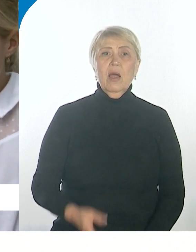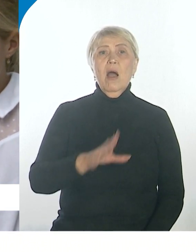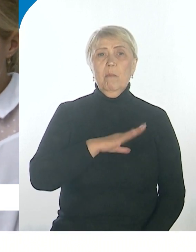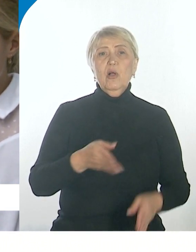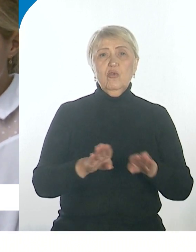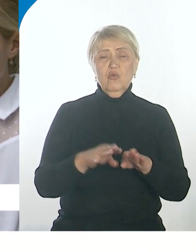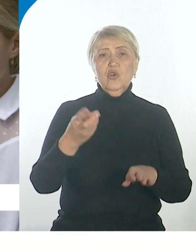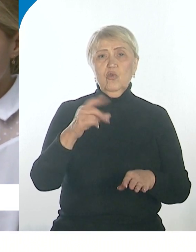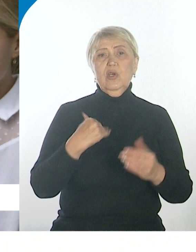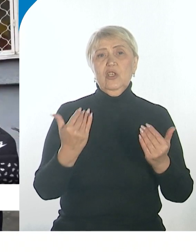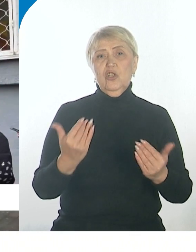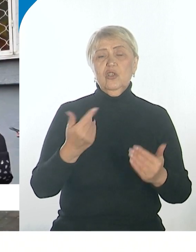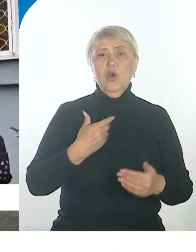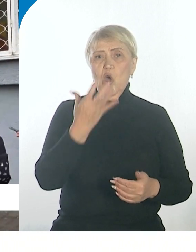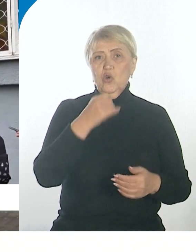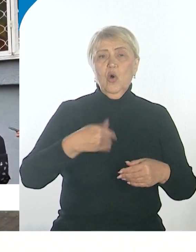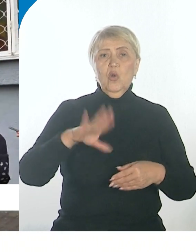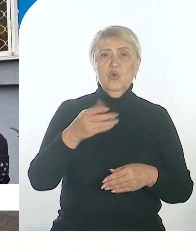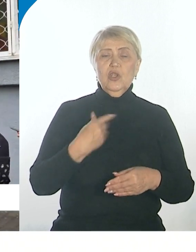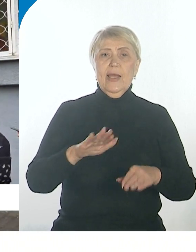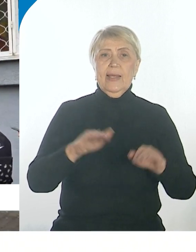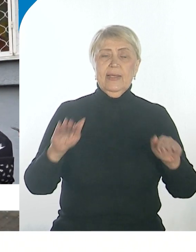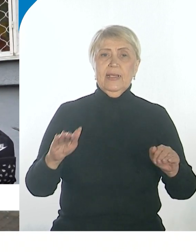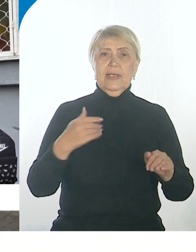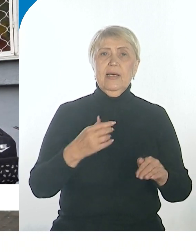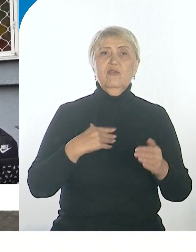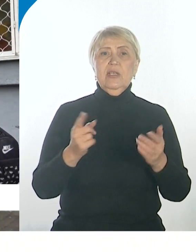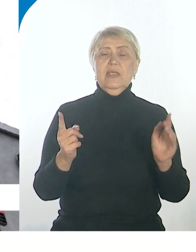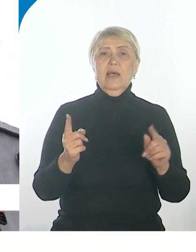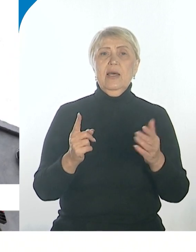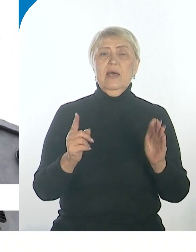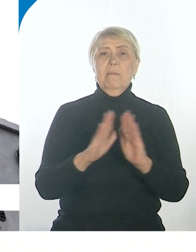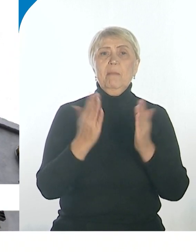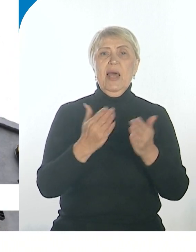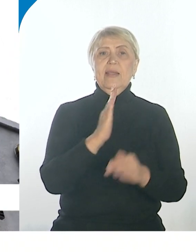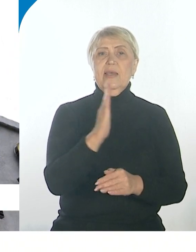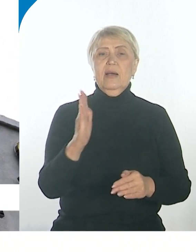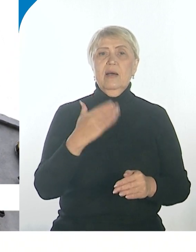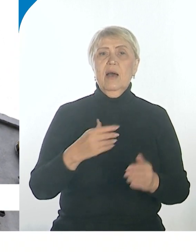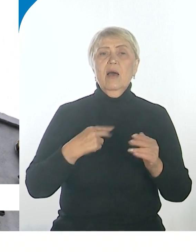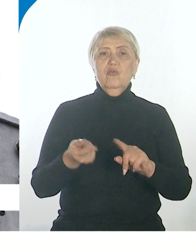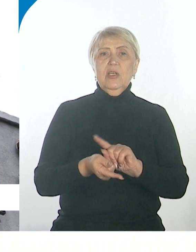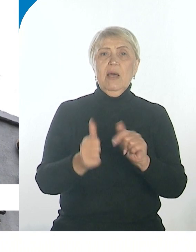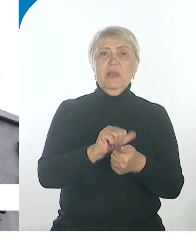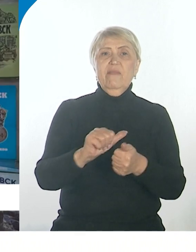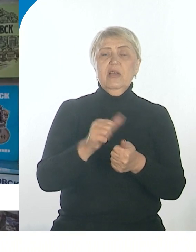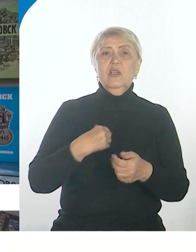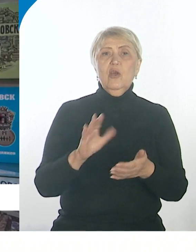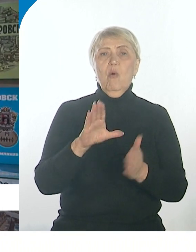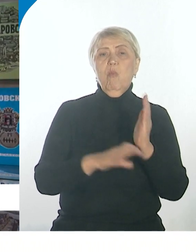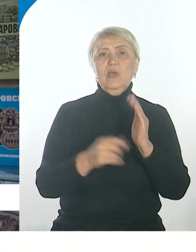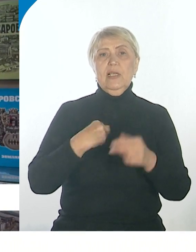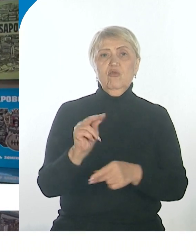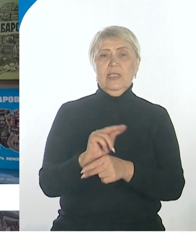красиво, но сейчас еще лучше. Детская библиотека имени Гайдара открылась после ремонта. Здесь обновили мебель и оборудование, освежили